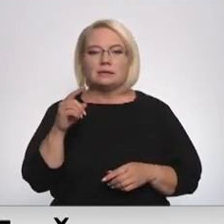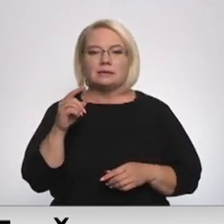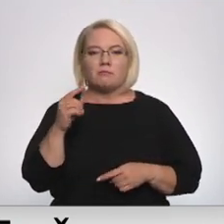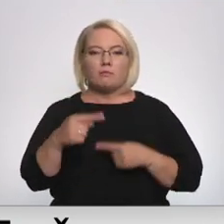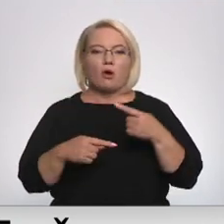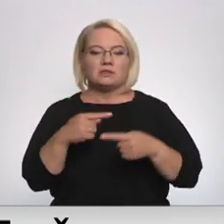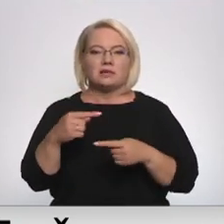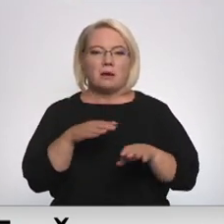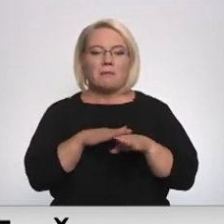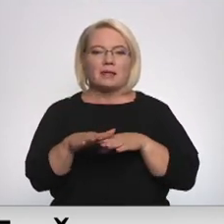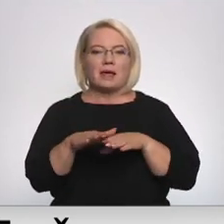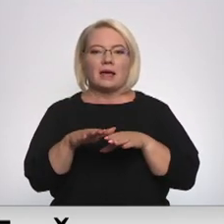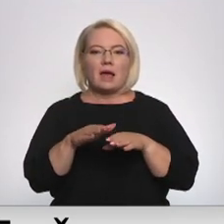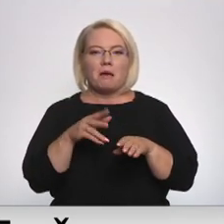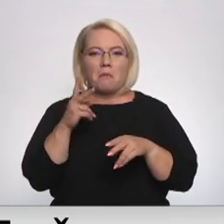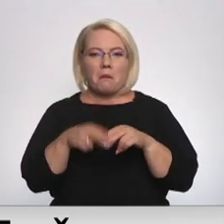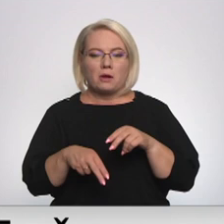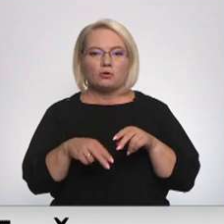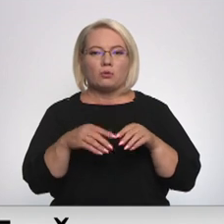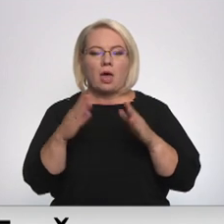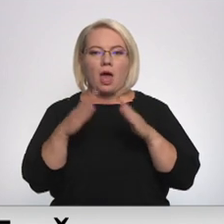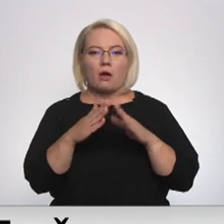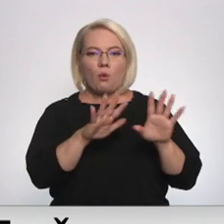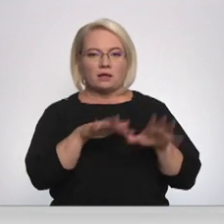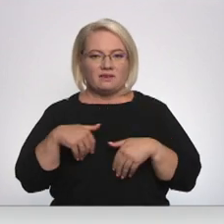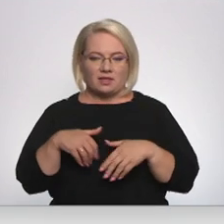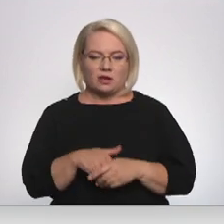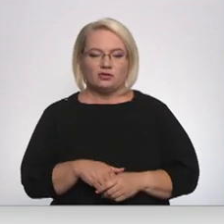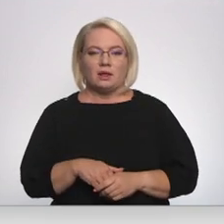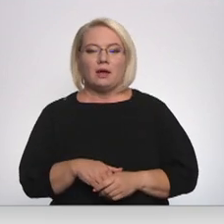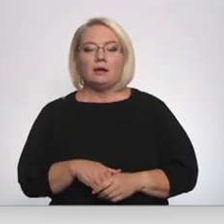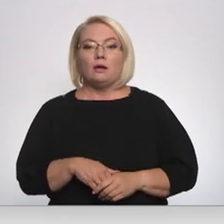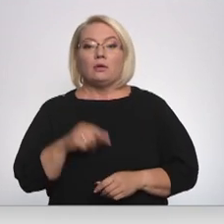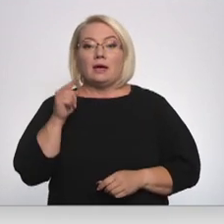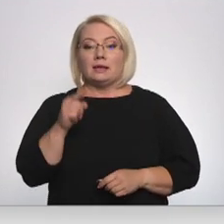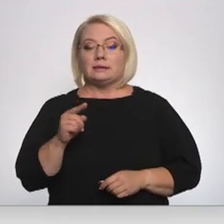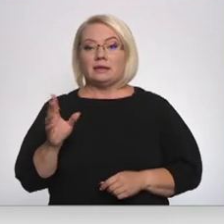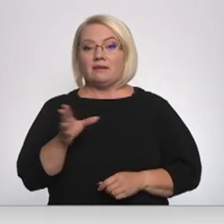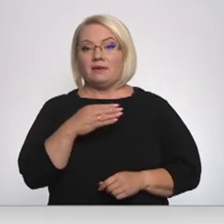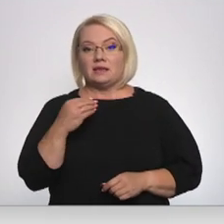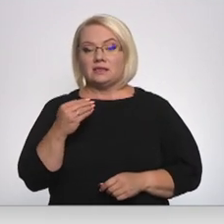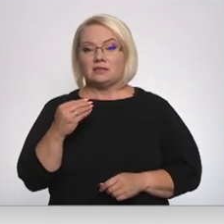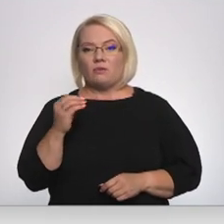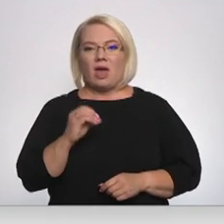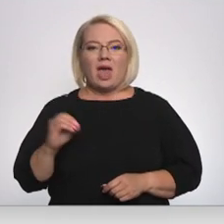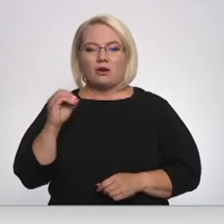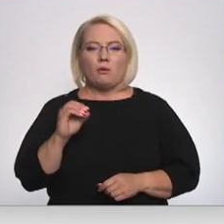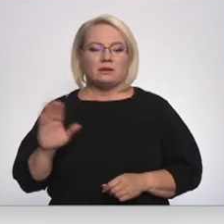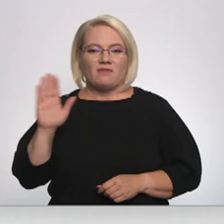pabeigšanai un ēku atsavināšanai. Skaidrs, ka tas ir visu Eiropas valstu interesēs